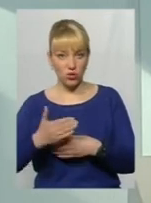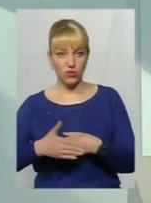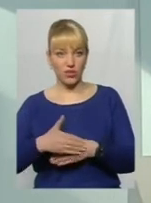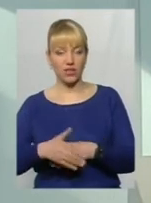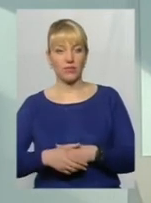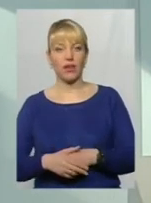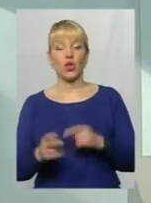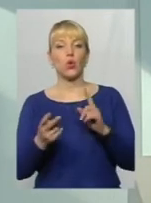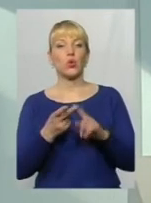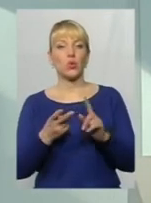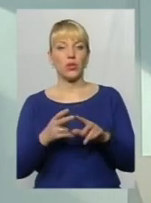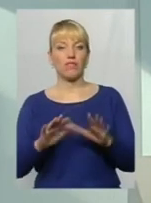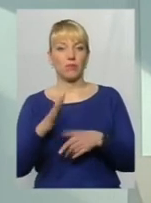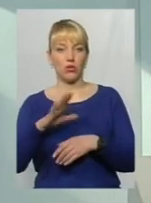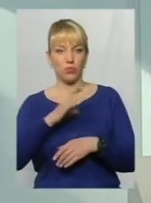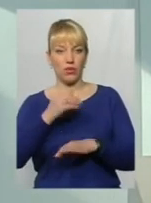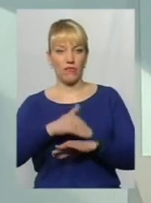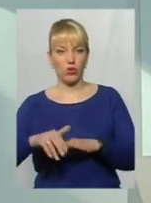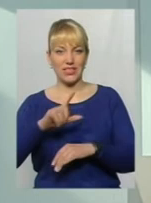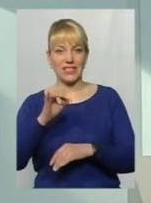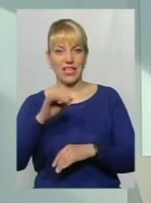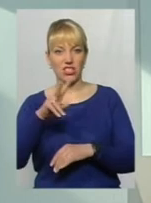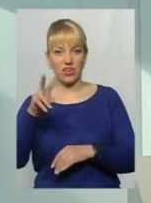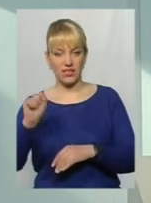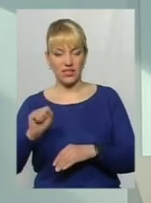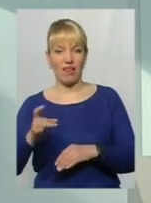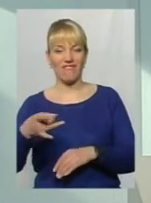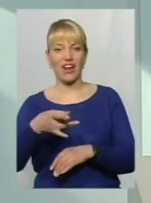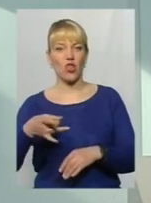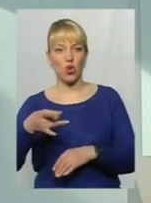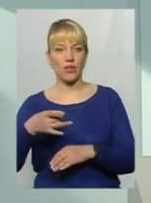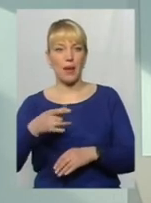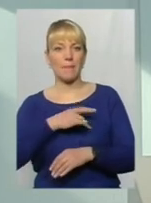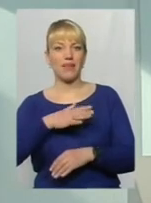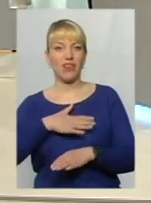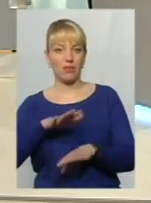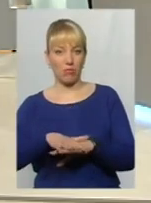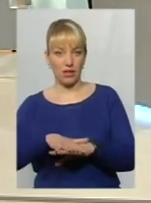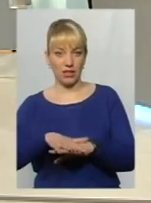Другий випадок був на вулиці Зарічанській в районі Приватбанка.